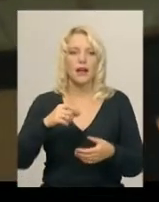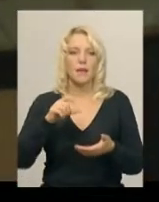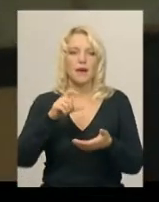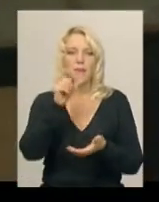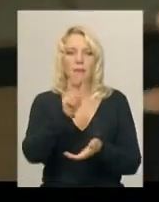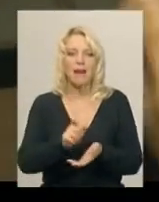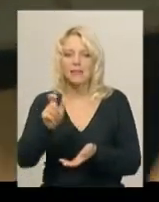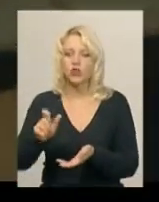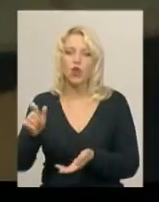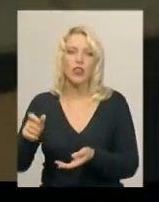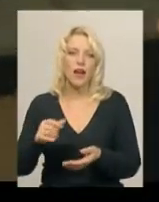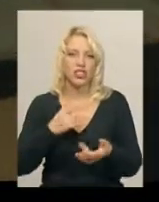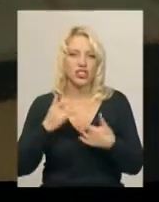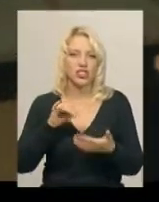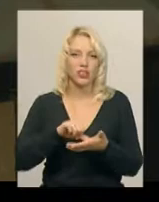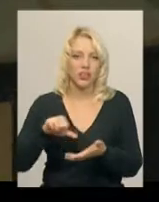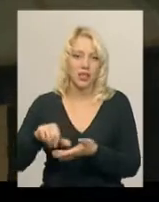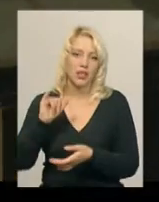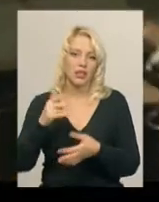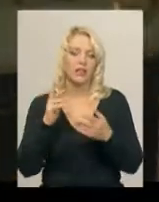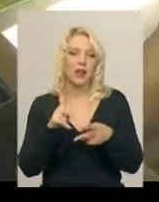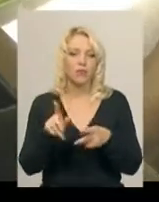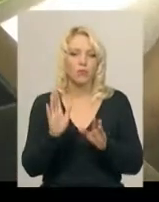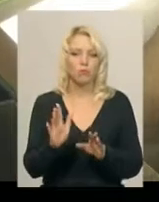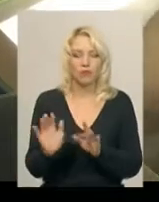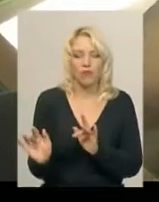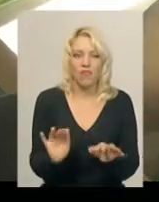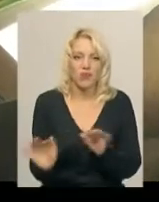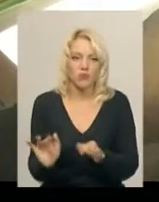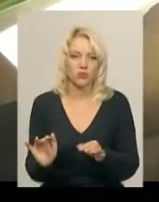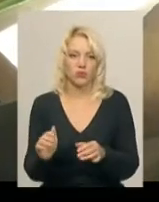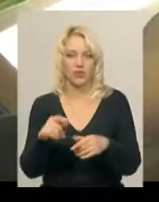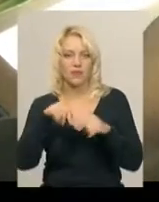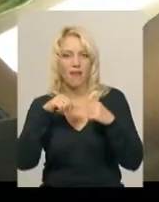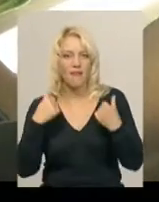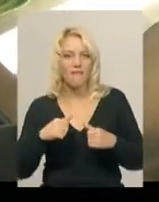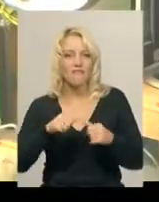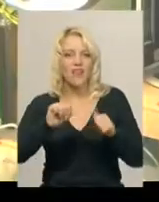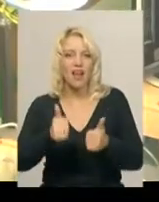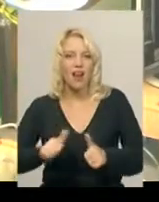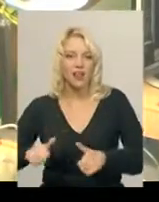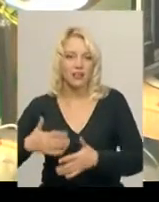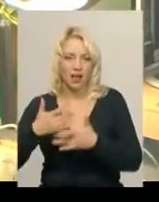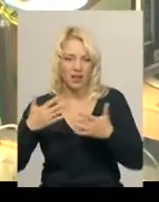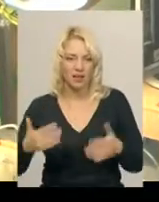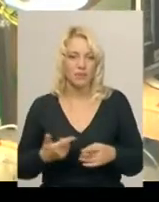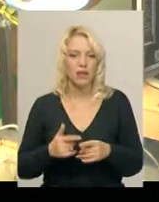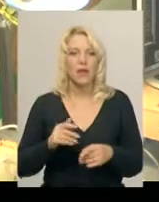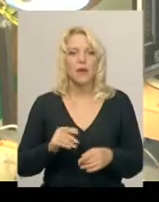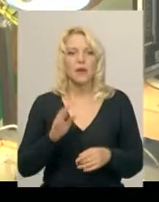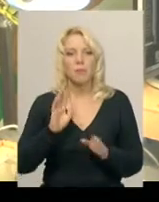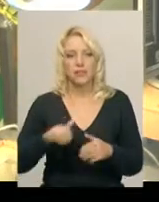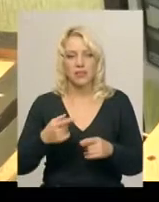вони будуть виглядати, як вони будуть рухатись. Наступний етап роботи – це створення героїв з пластиліну. Лише після цього можна